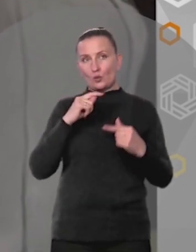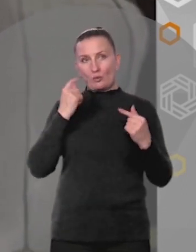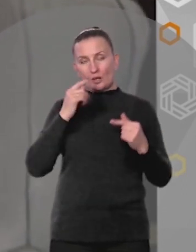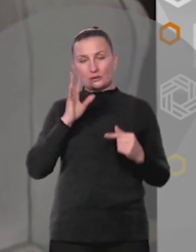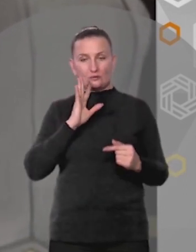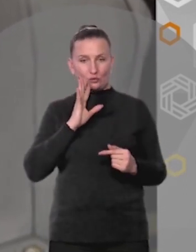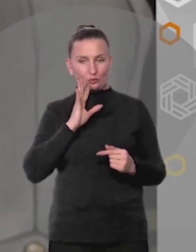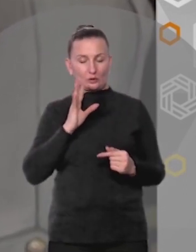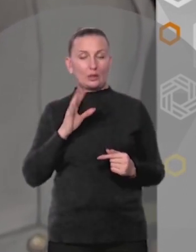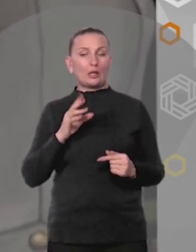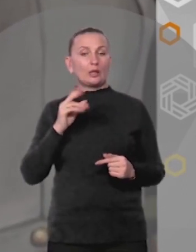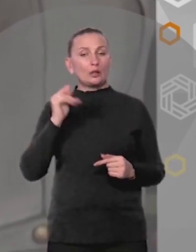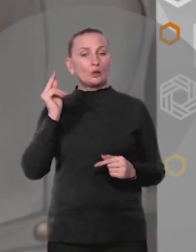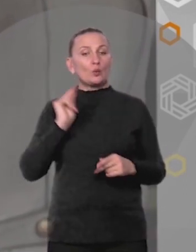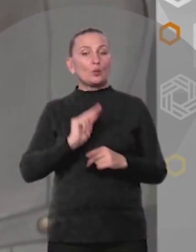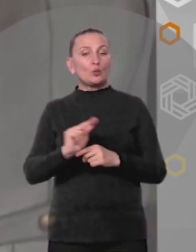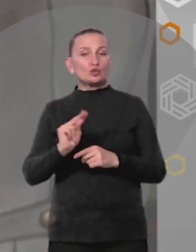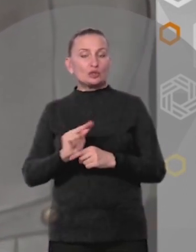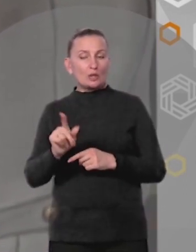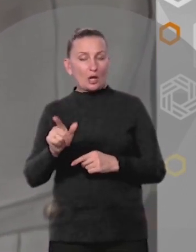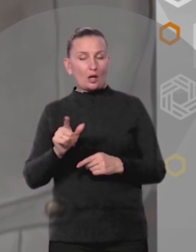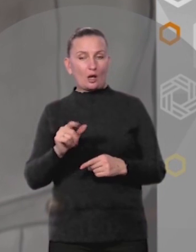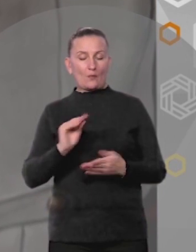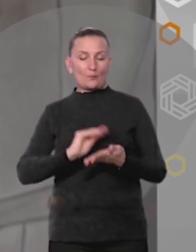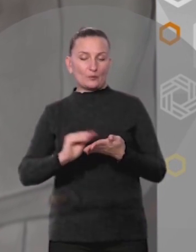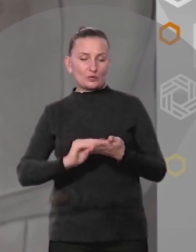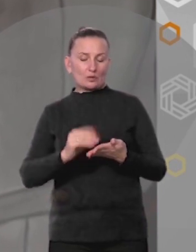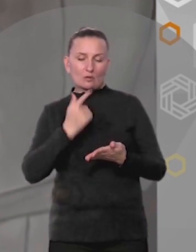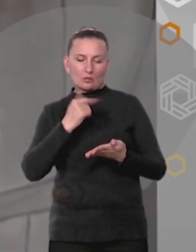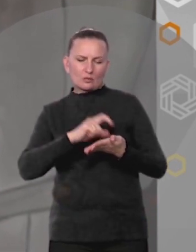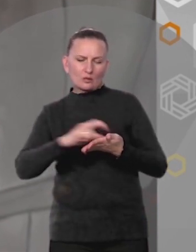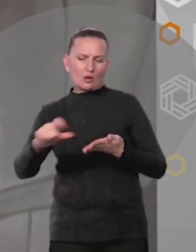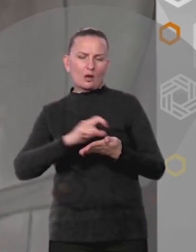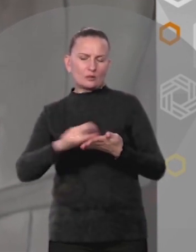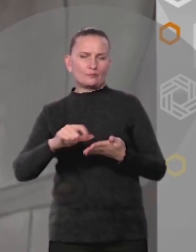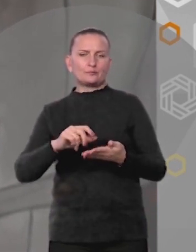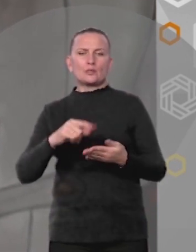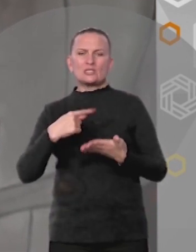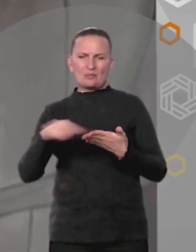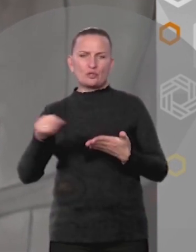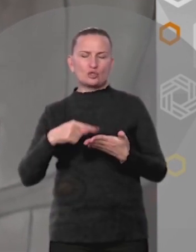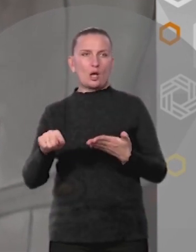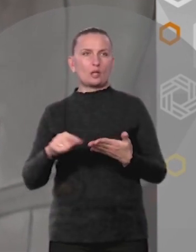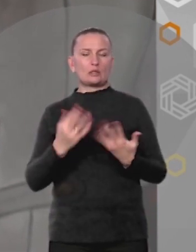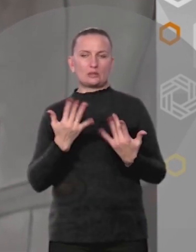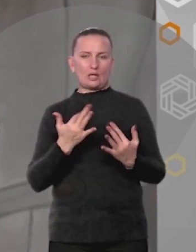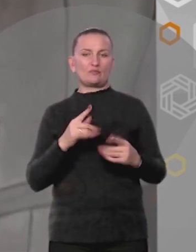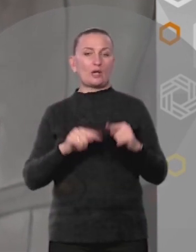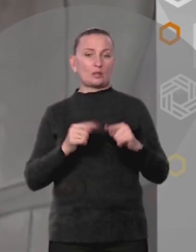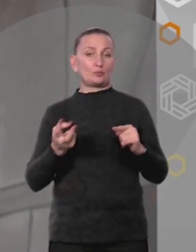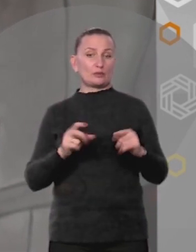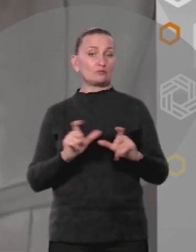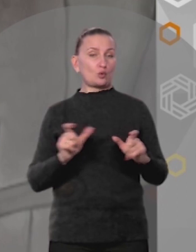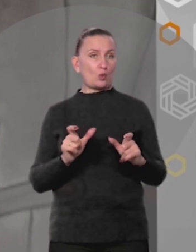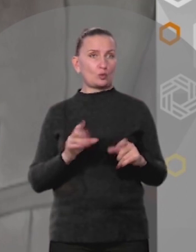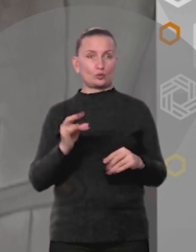девчонка И учителя строчили в дневнике Гневные замечания красными чернилами Они требовали немедленно прийти в школу родителей